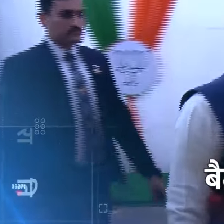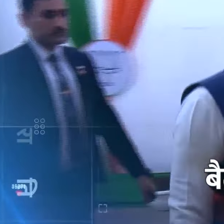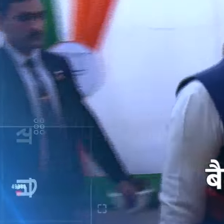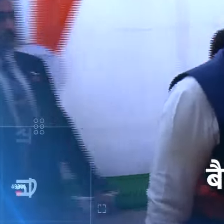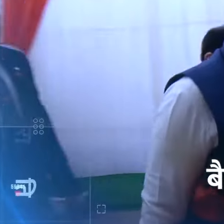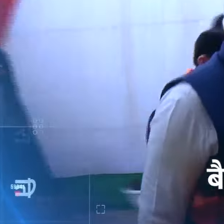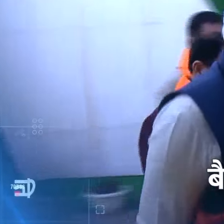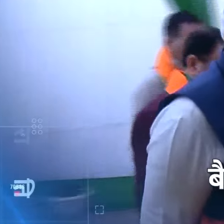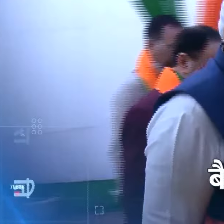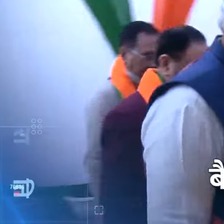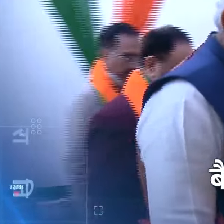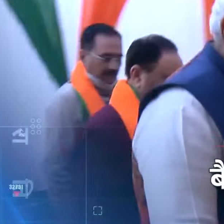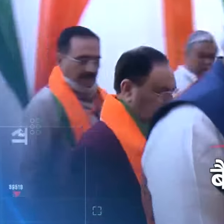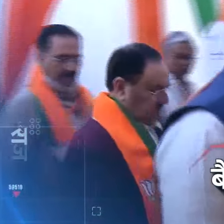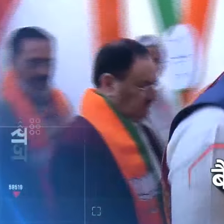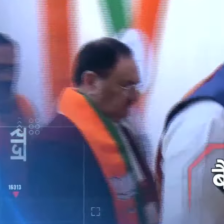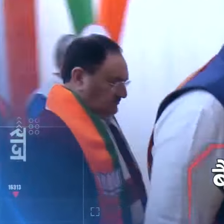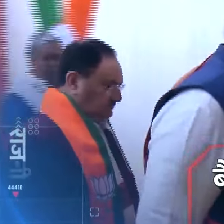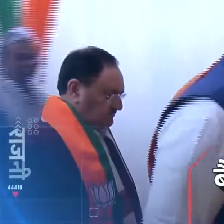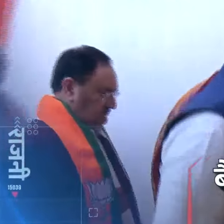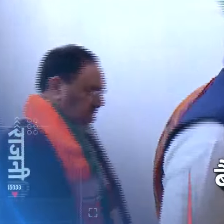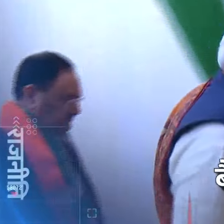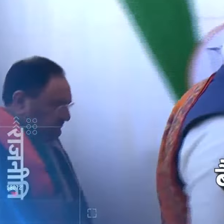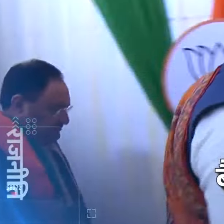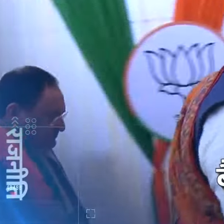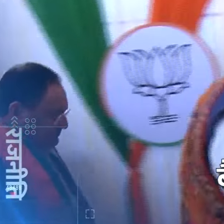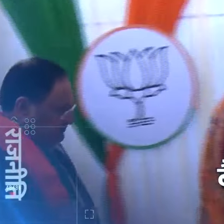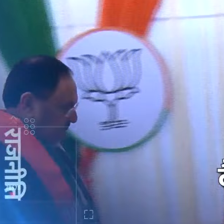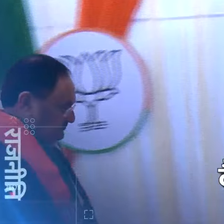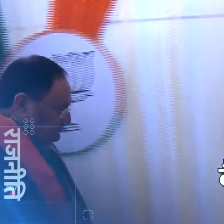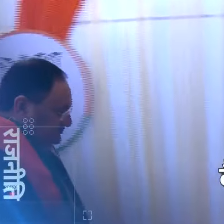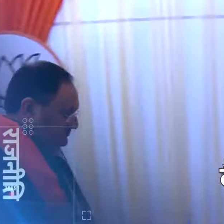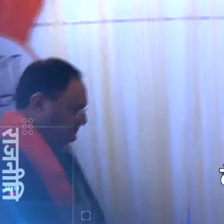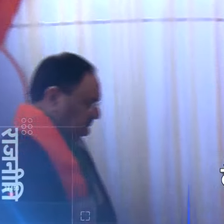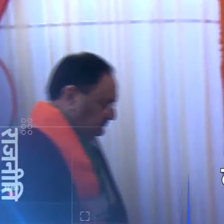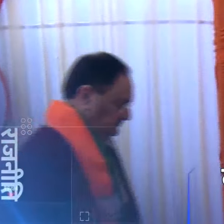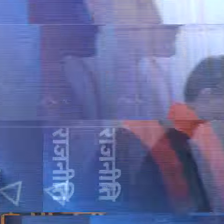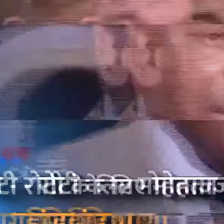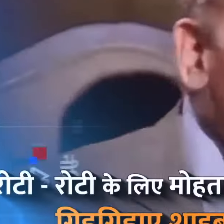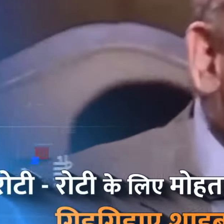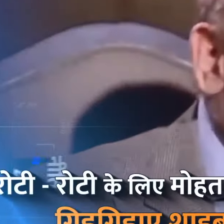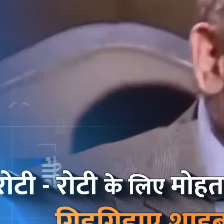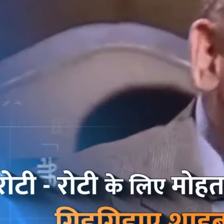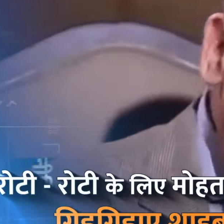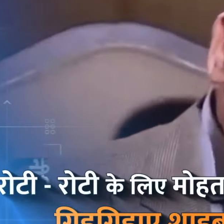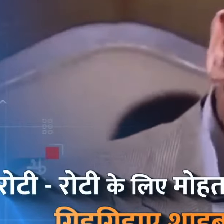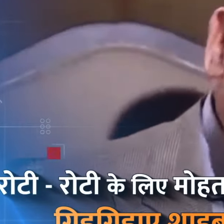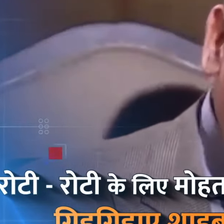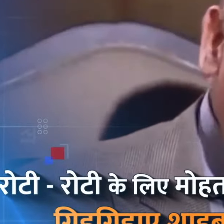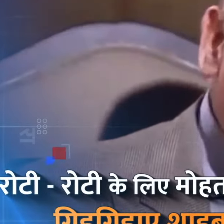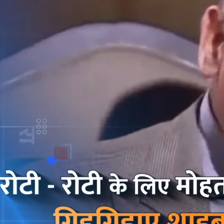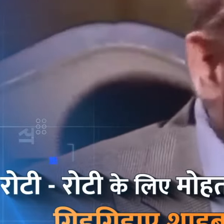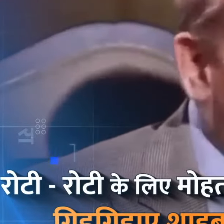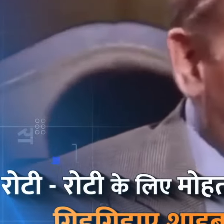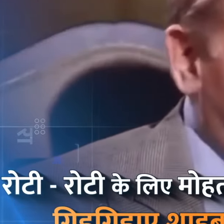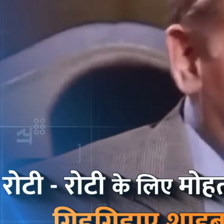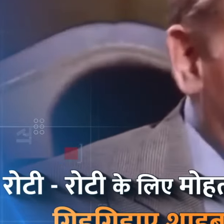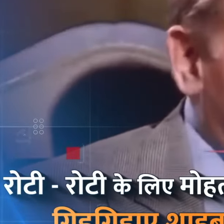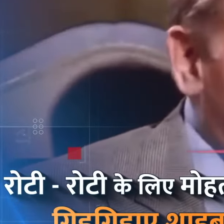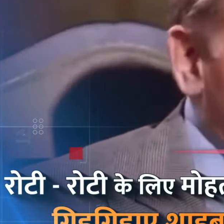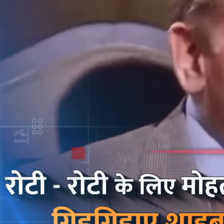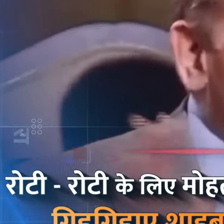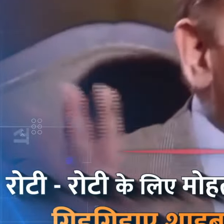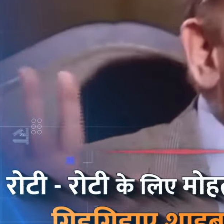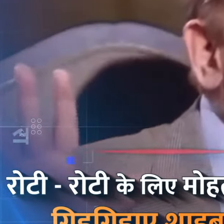एहम प्रस्ताव बीजेपी की बैठक से जुड़े तमाम एहम मुद्दों पर करेंगे चर्चा रोटी रोटी के लिए मोहताज